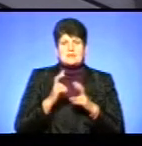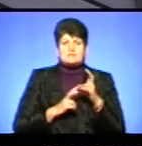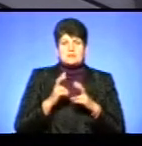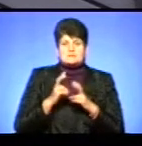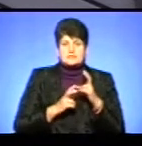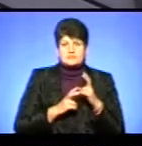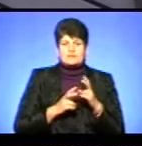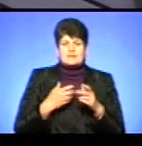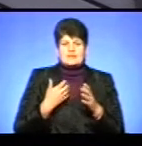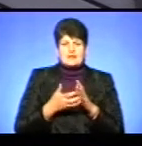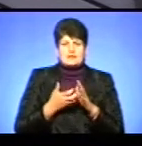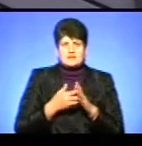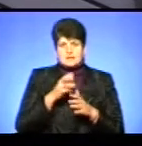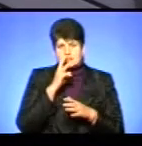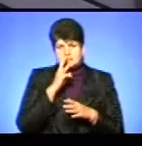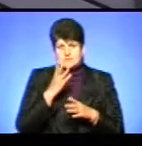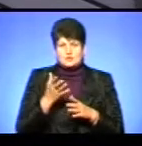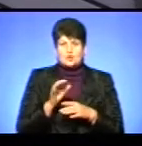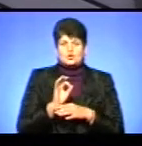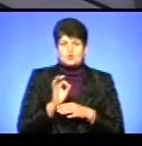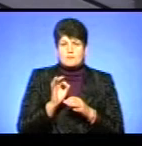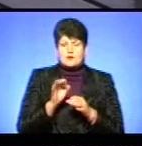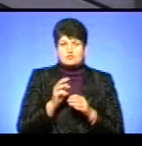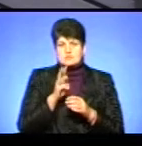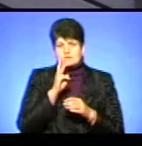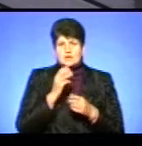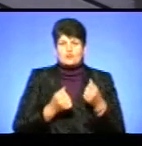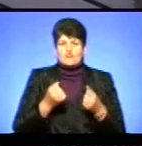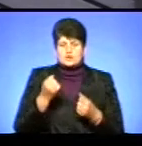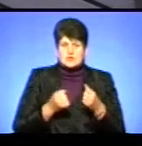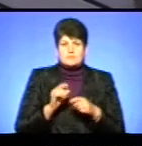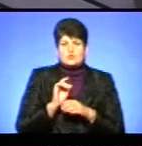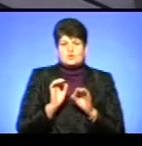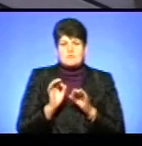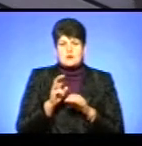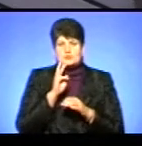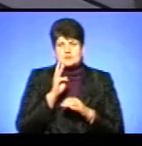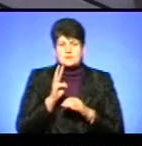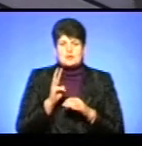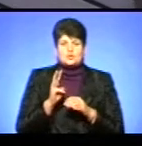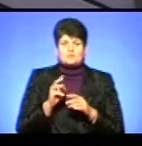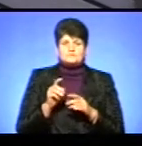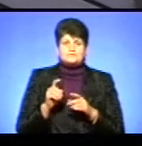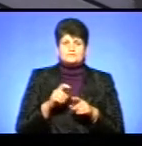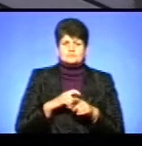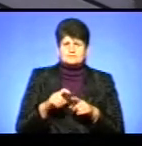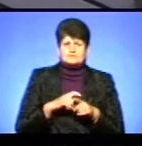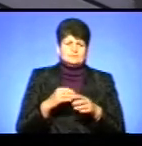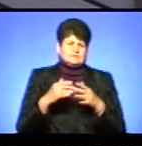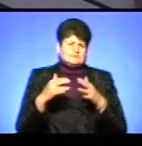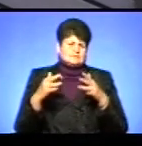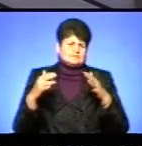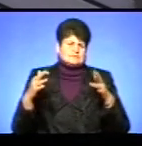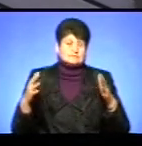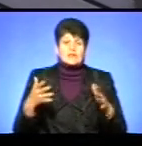тріщить? Тобто, нехватка на зарплату, нормальну зарплату водія, нормальну зарплату того слюсара, нормального зварщика і таке інше.